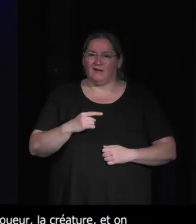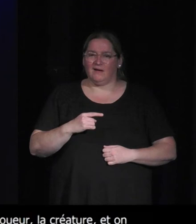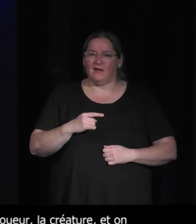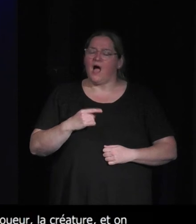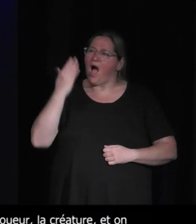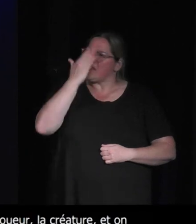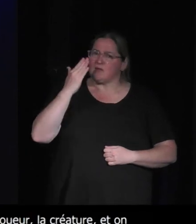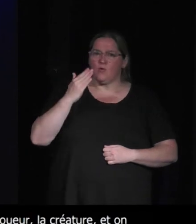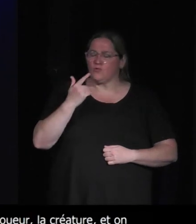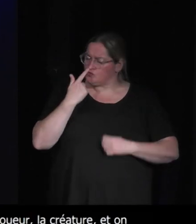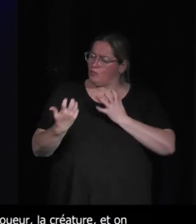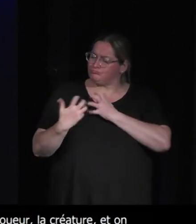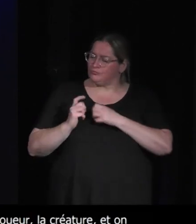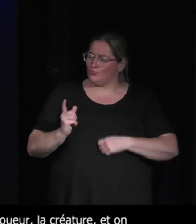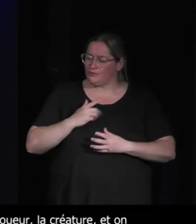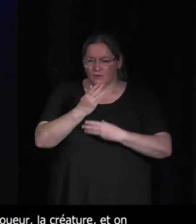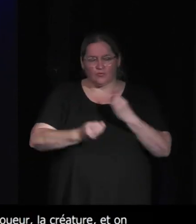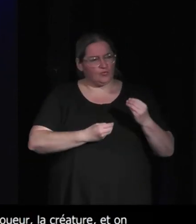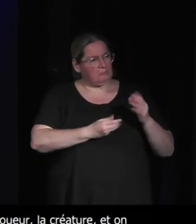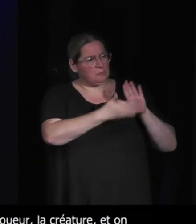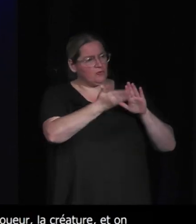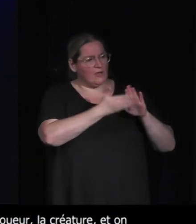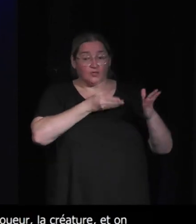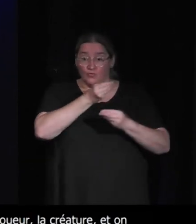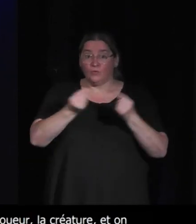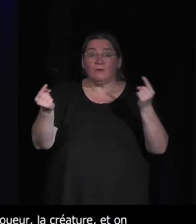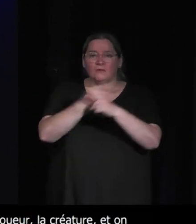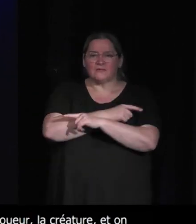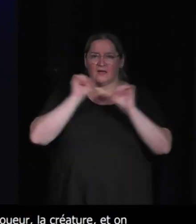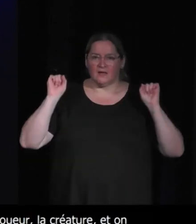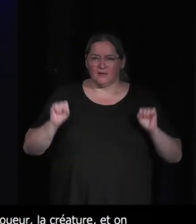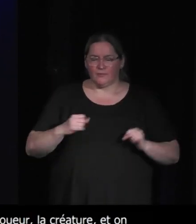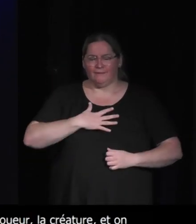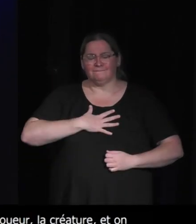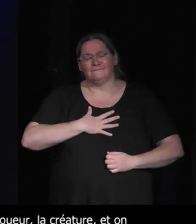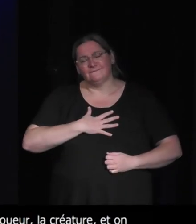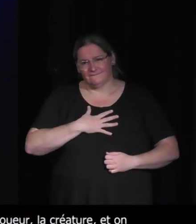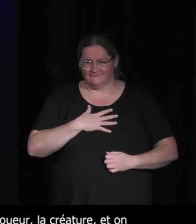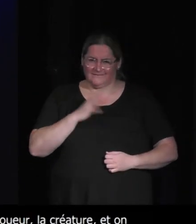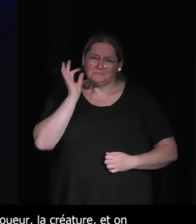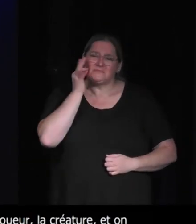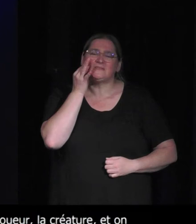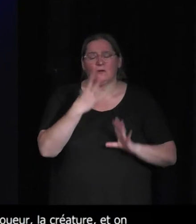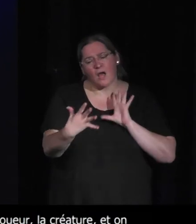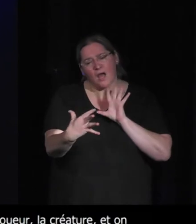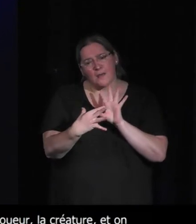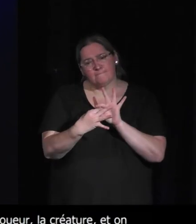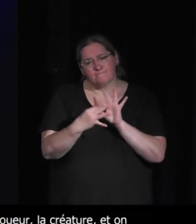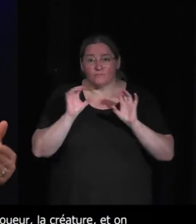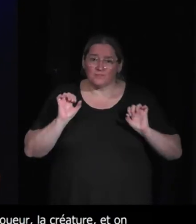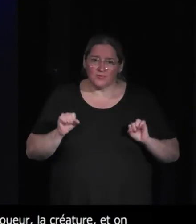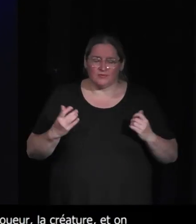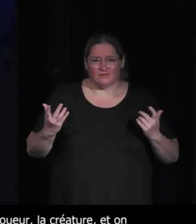extérieurs ou au contraire on peut complètement fondre d'attachement ou de proximité avec eux et du coup